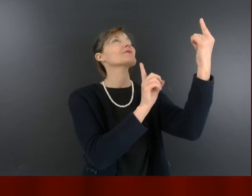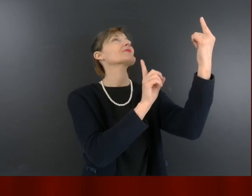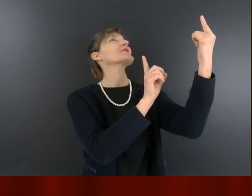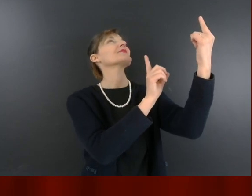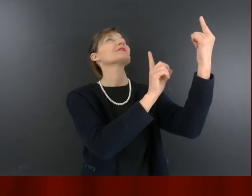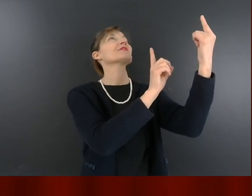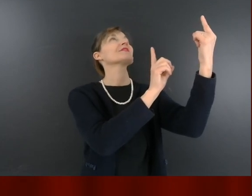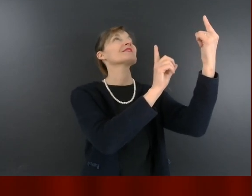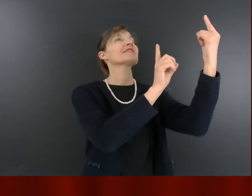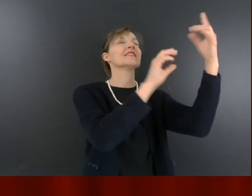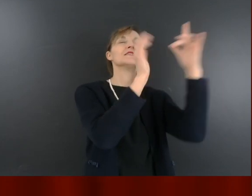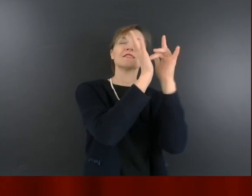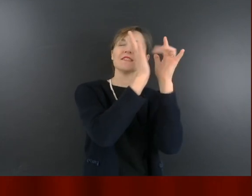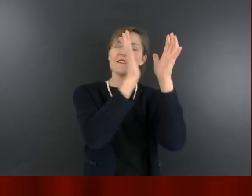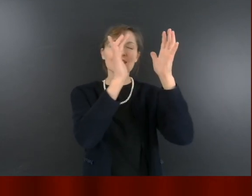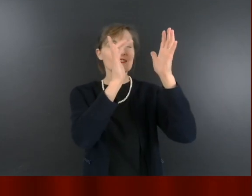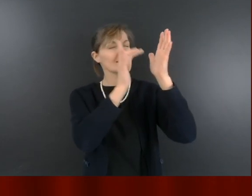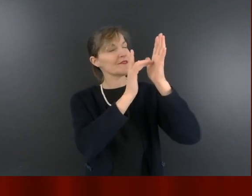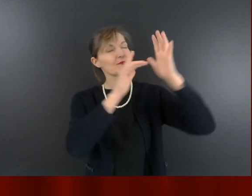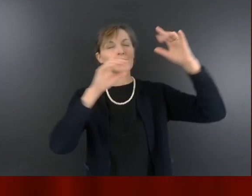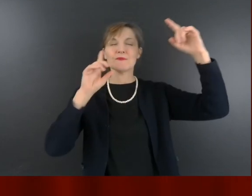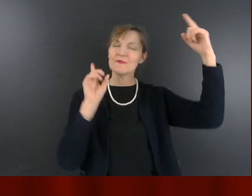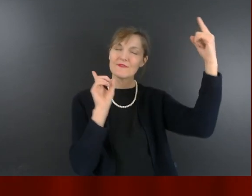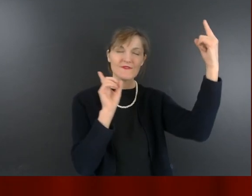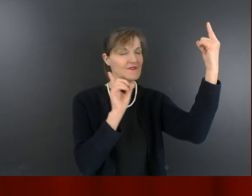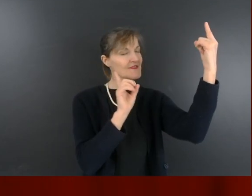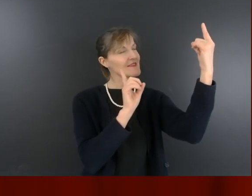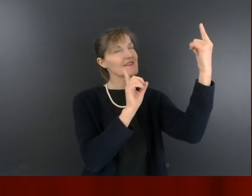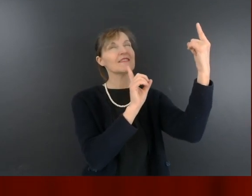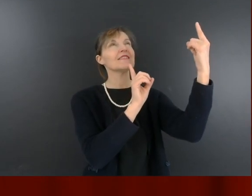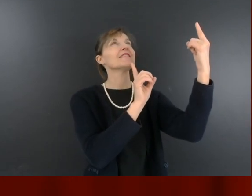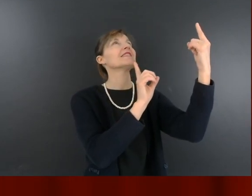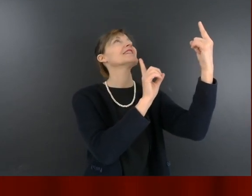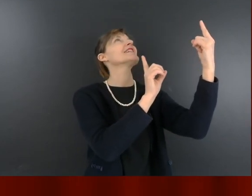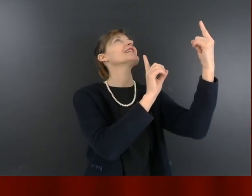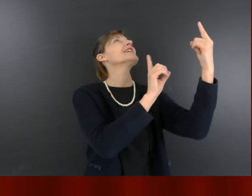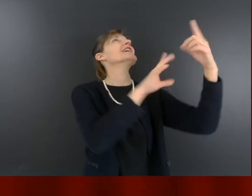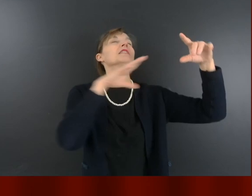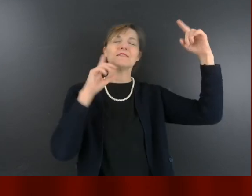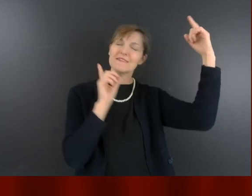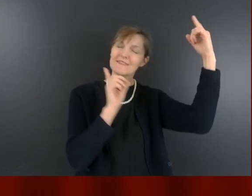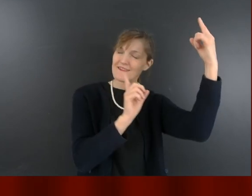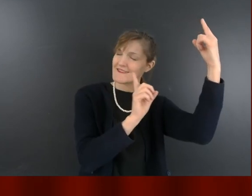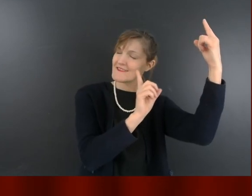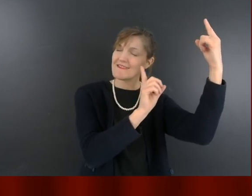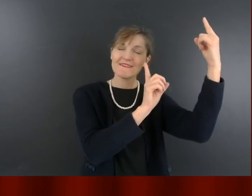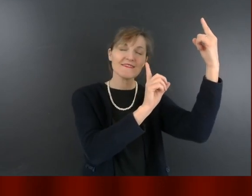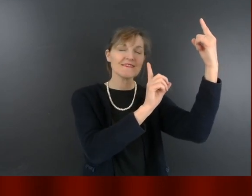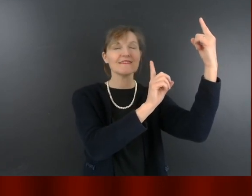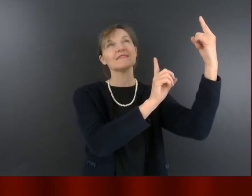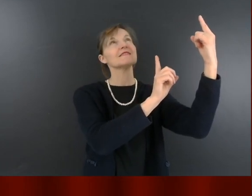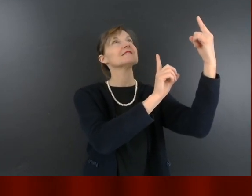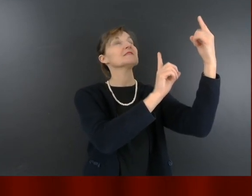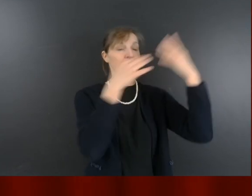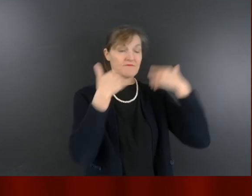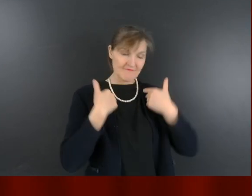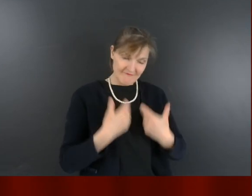toi, Jésus. Je viens. Je viens à toi,